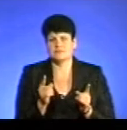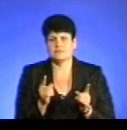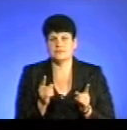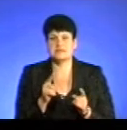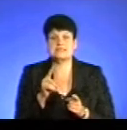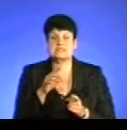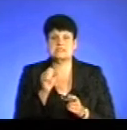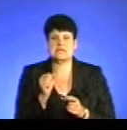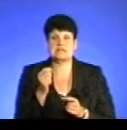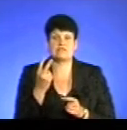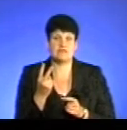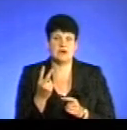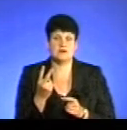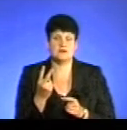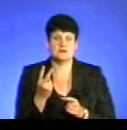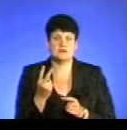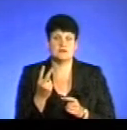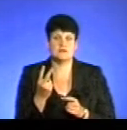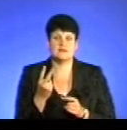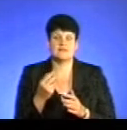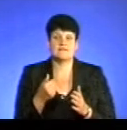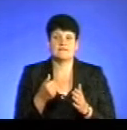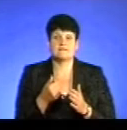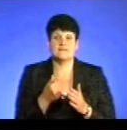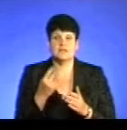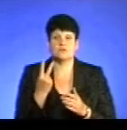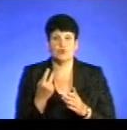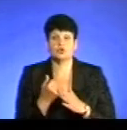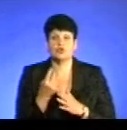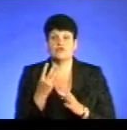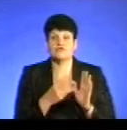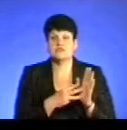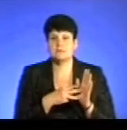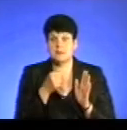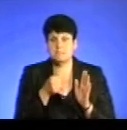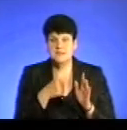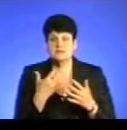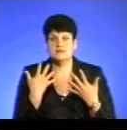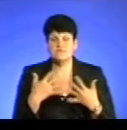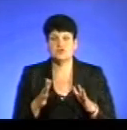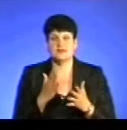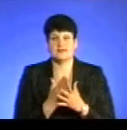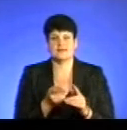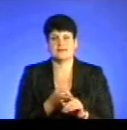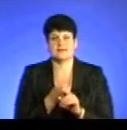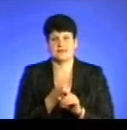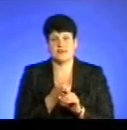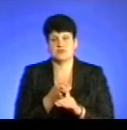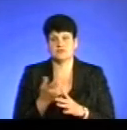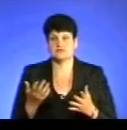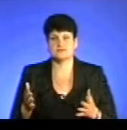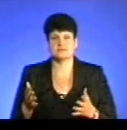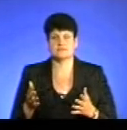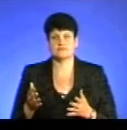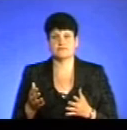два, від двох до вісми місяців формується вже психічна залежність.